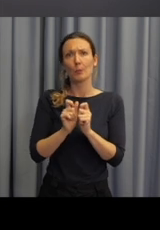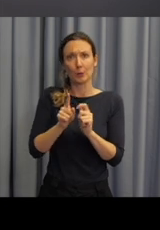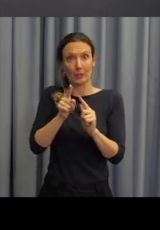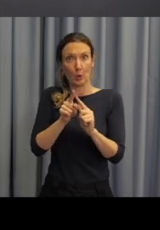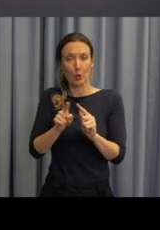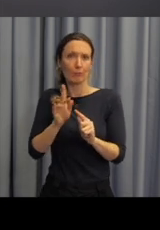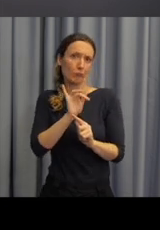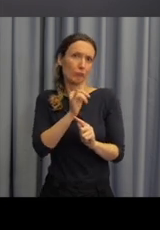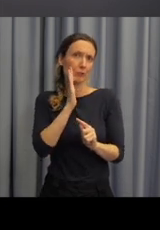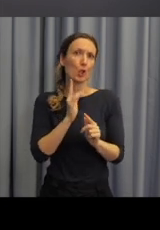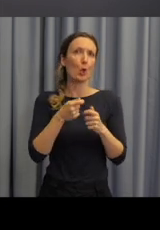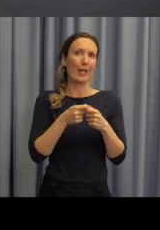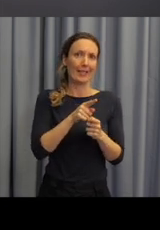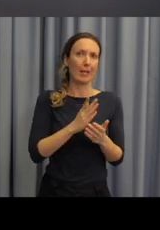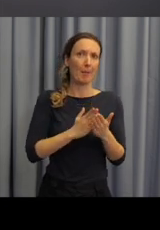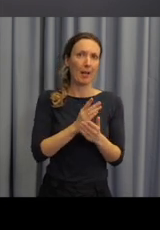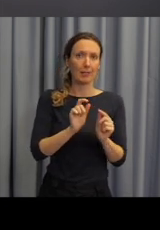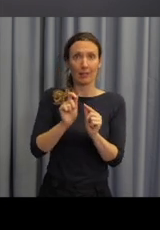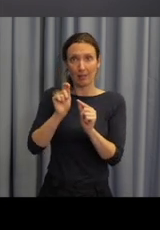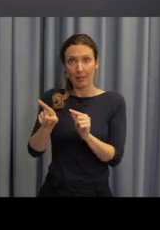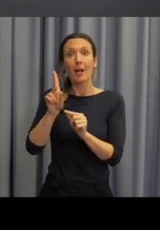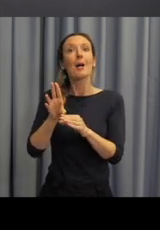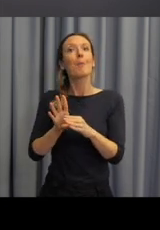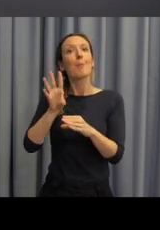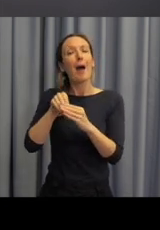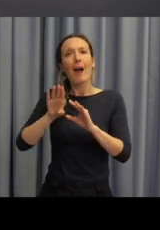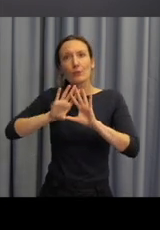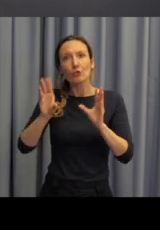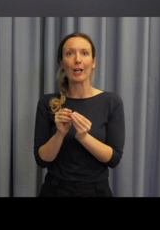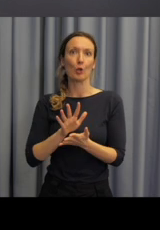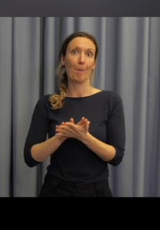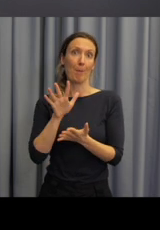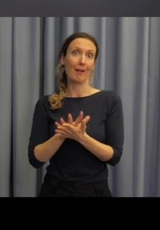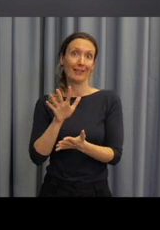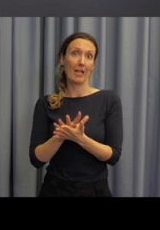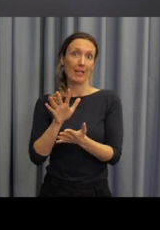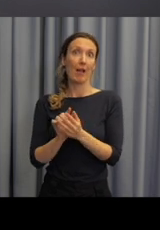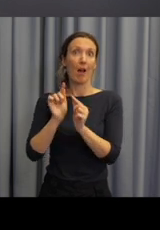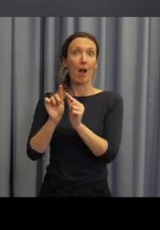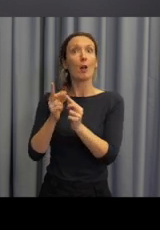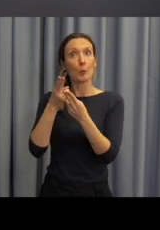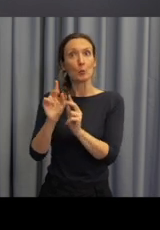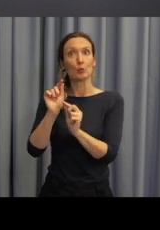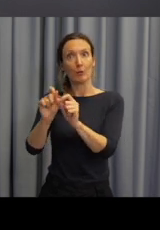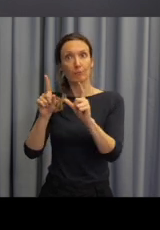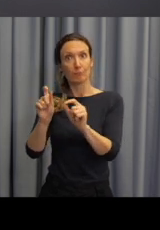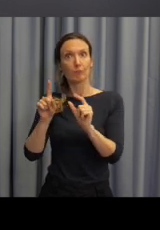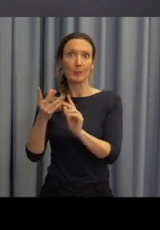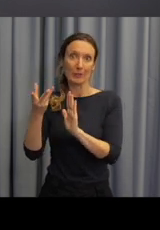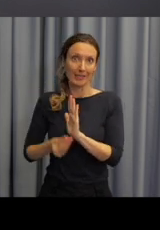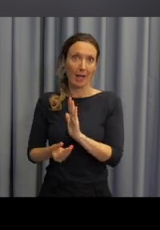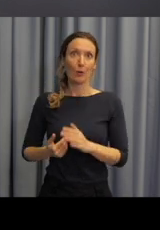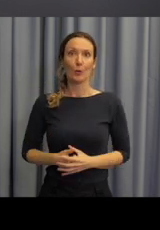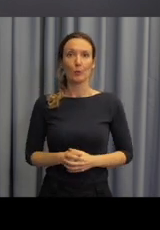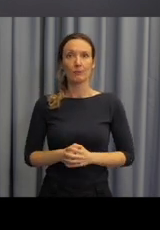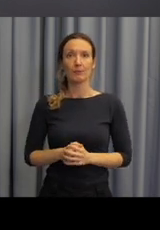Prostřednictvím toho odkazu se dostanete do toho úložiště, kde jsou všechny materiály, které jsme si pro vás připravili k dispozici. Chtěla bych